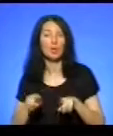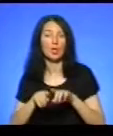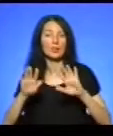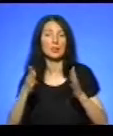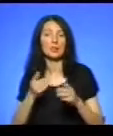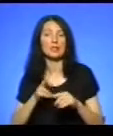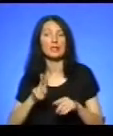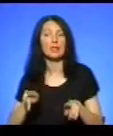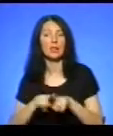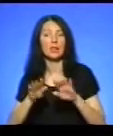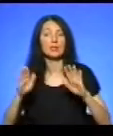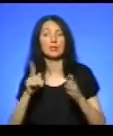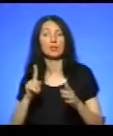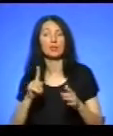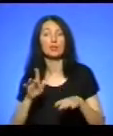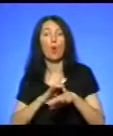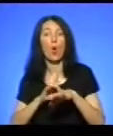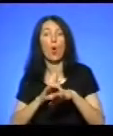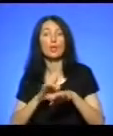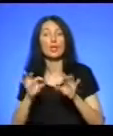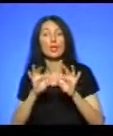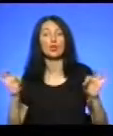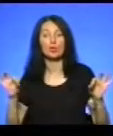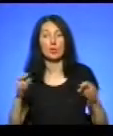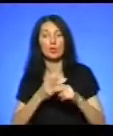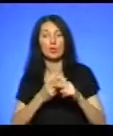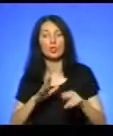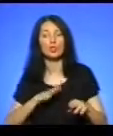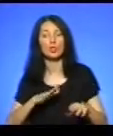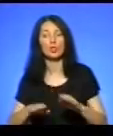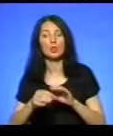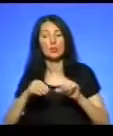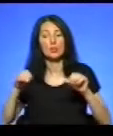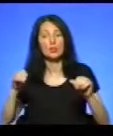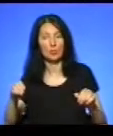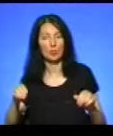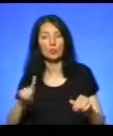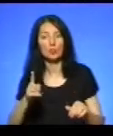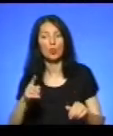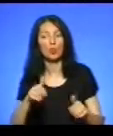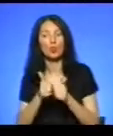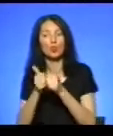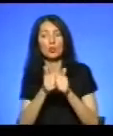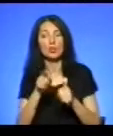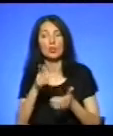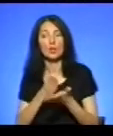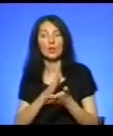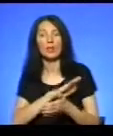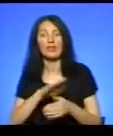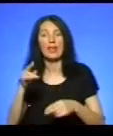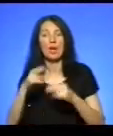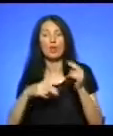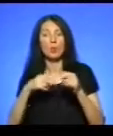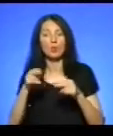оголені дроти були на поверхні, і по сусідству там є недобудований житловий